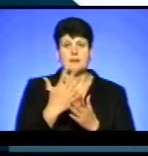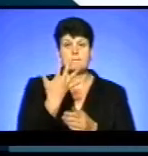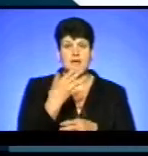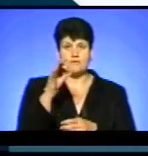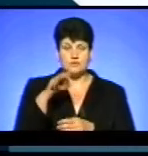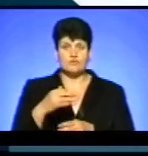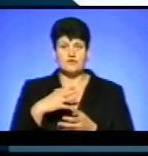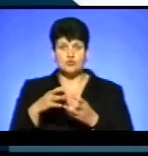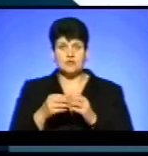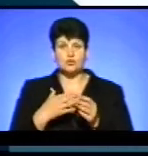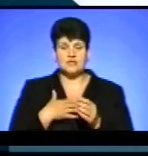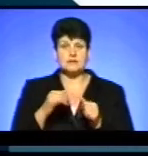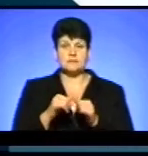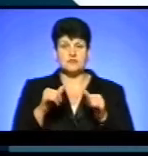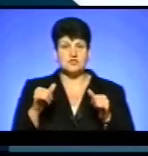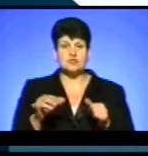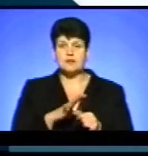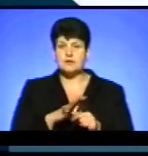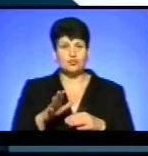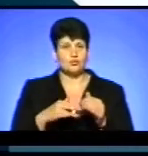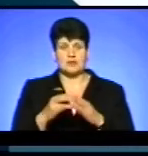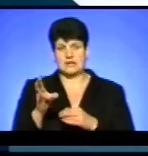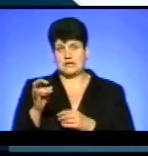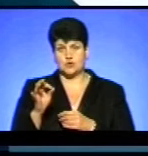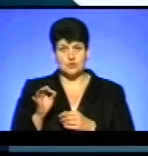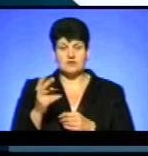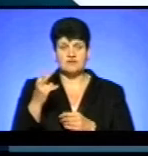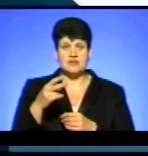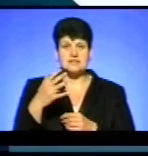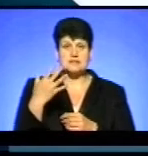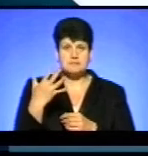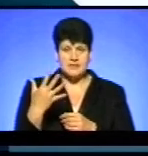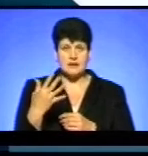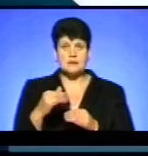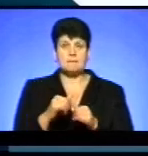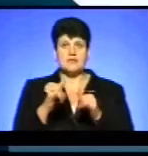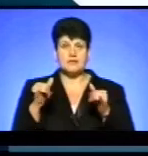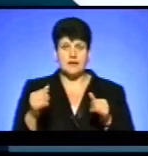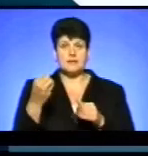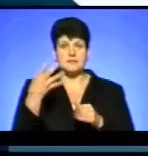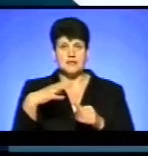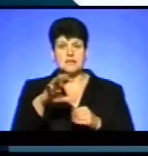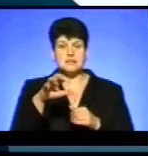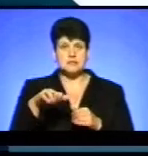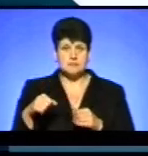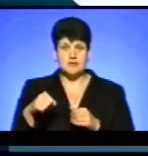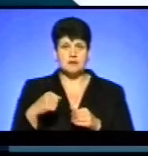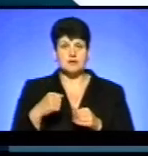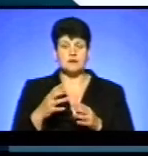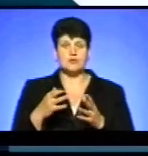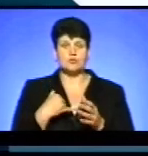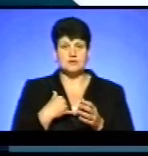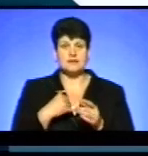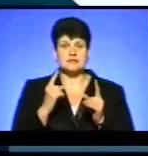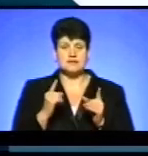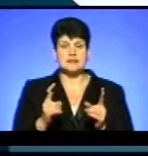в результаті у нас підвищення такого і не відбувалося практично. Тому що 25% підняли, 15% забрали. В результаті ми маємо тільки 10